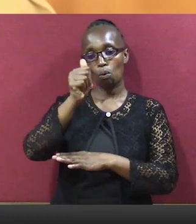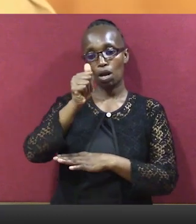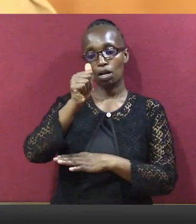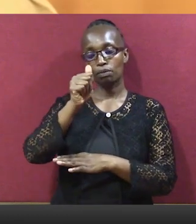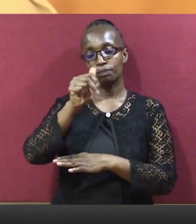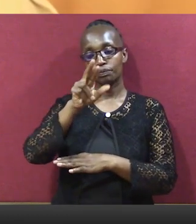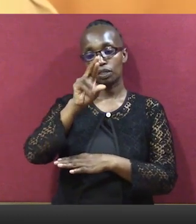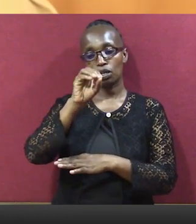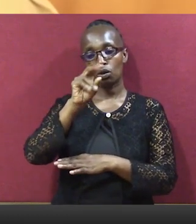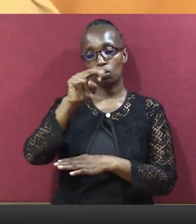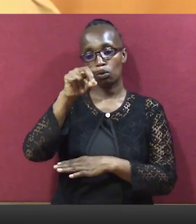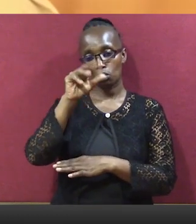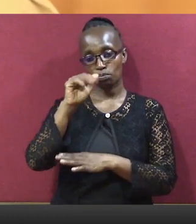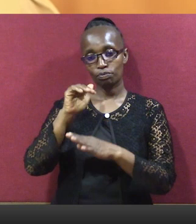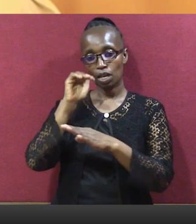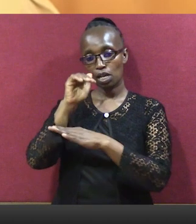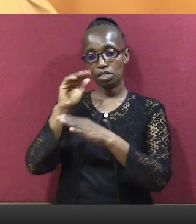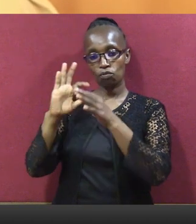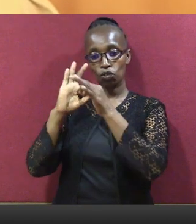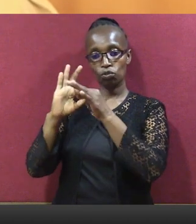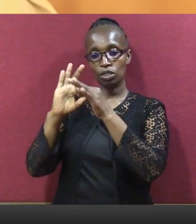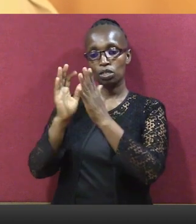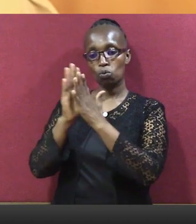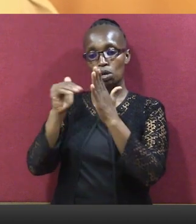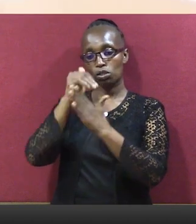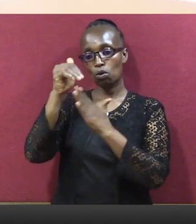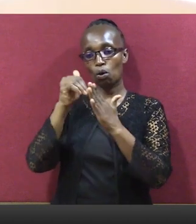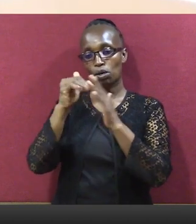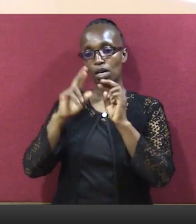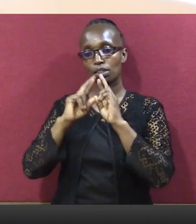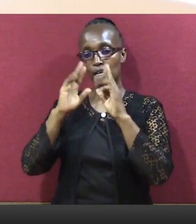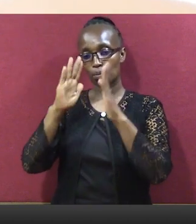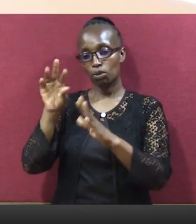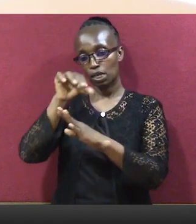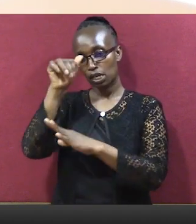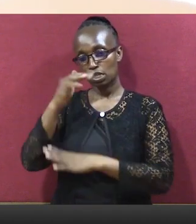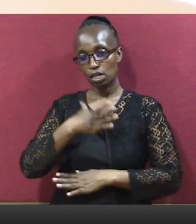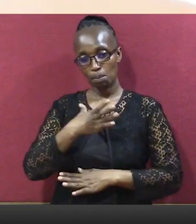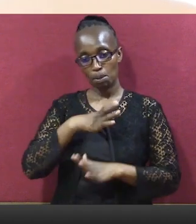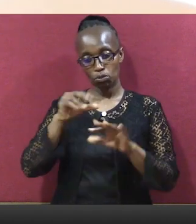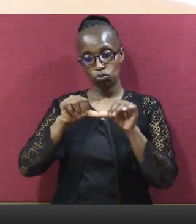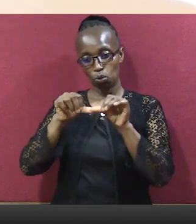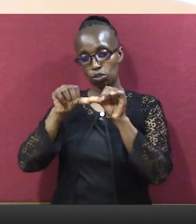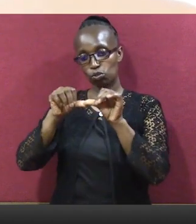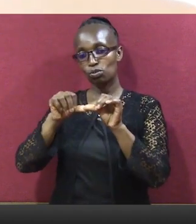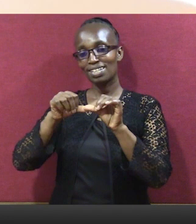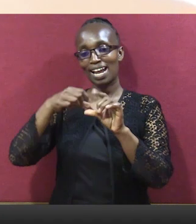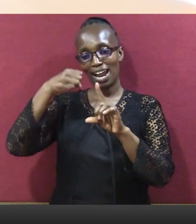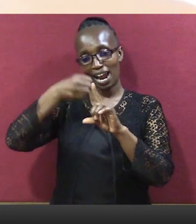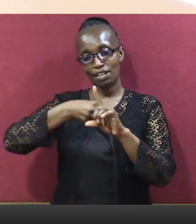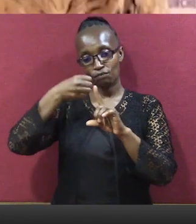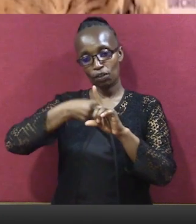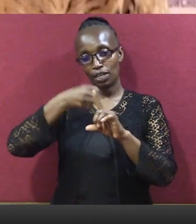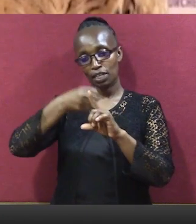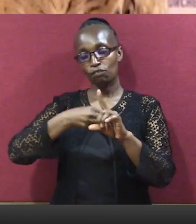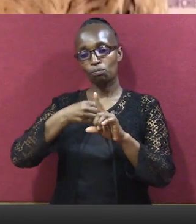Alitua wito wa ushirikiano katia wanaabari, washika dauna wa shirika wengine kupambana na dhuma za kijinzia